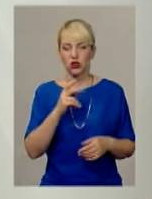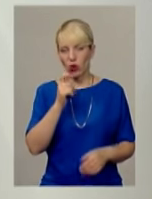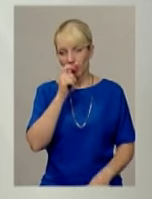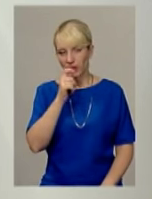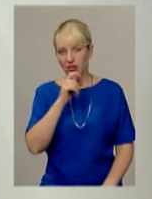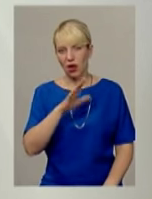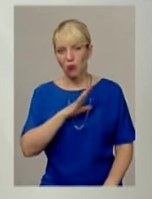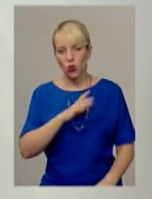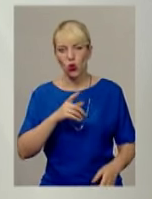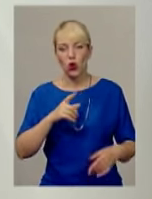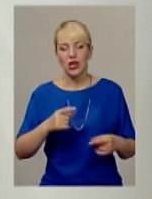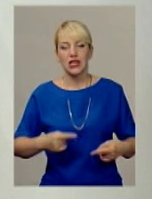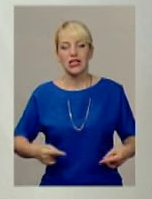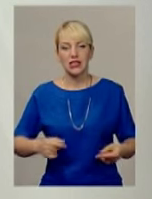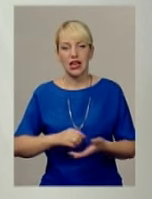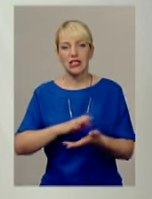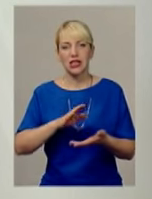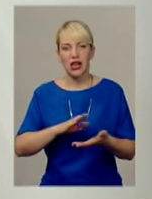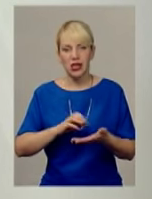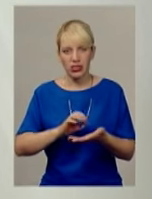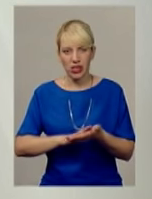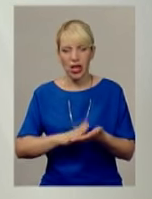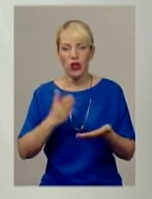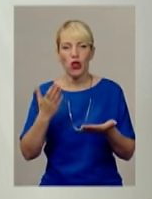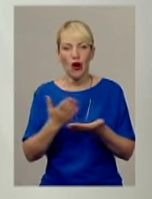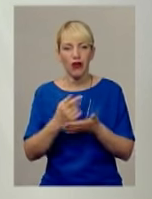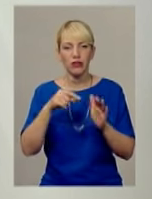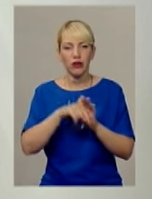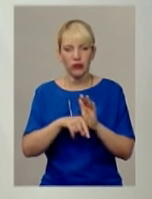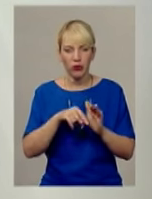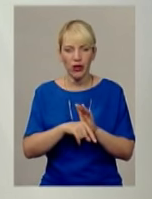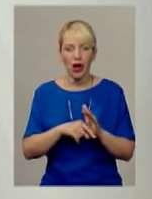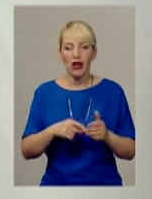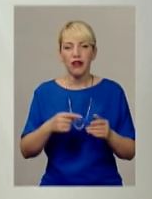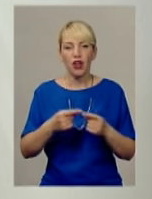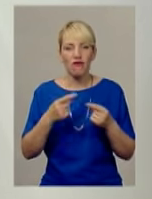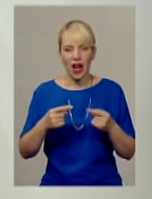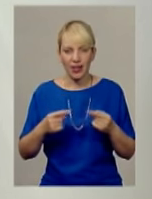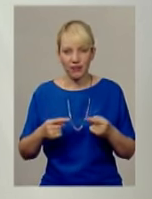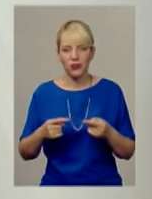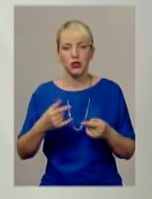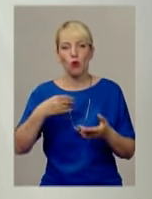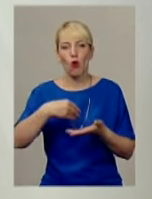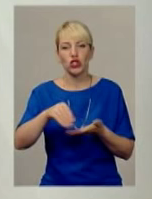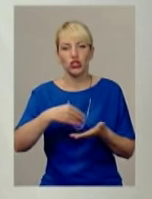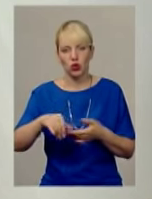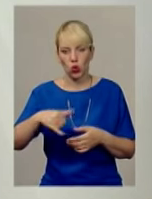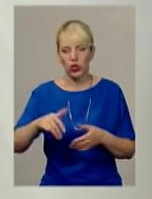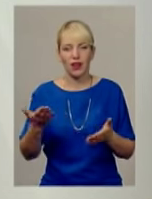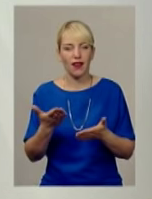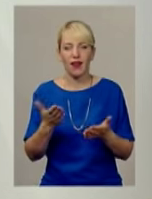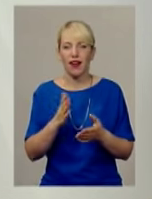була зазначена нова структура набору даних товарів споживчого кошика, яка, по суті, не